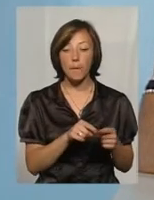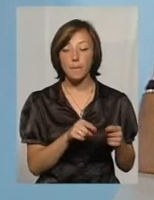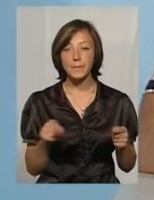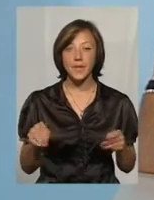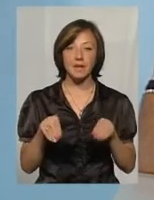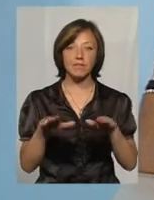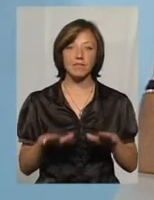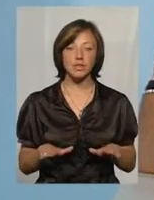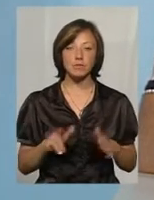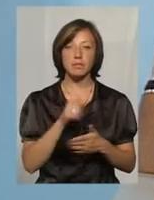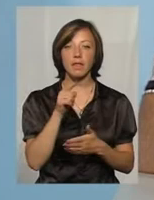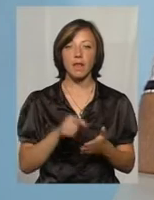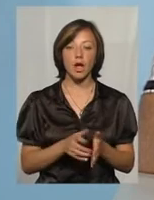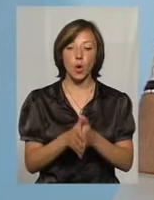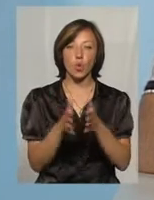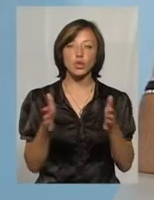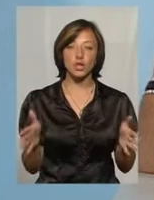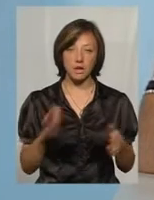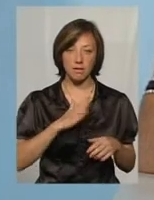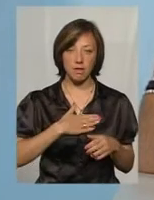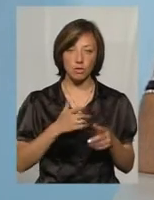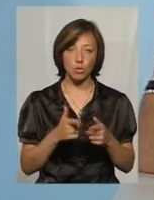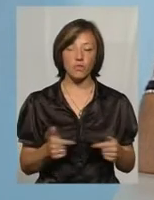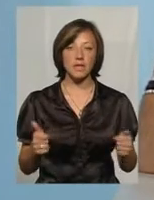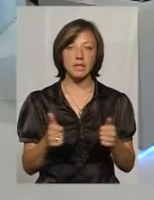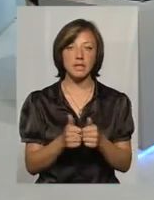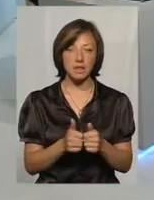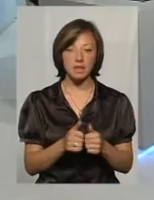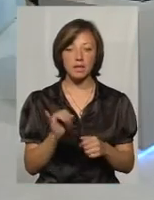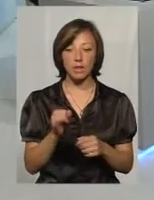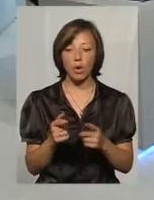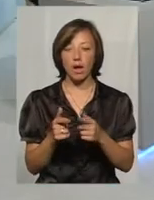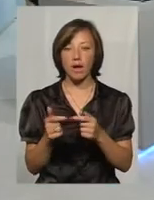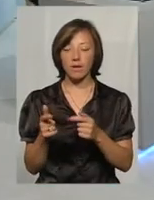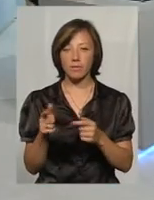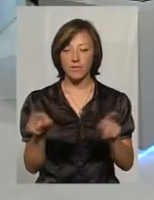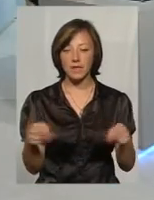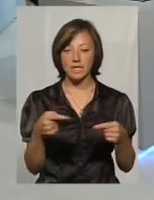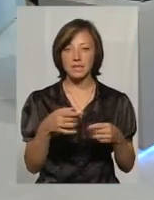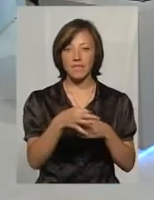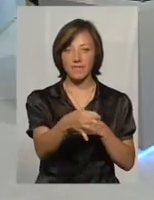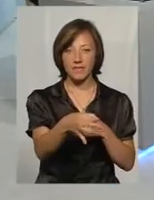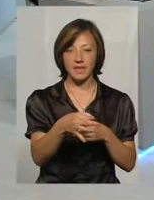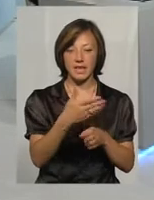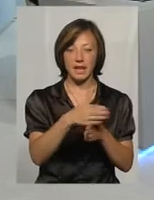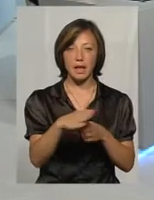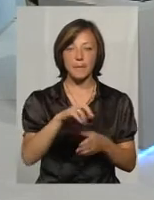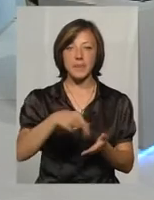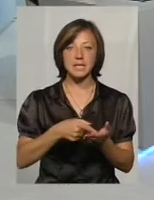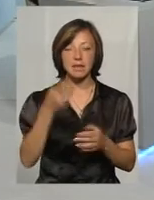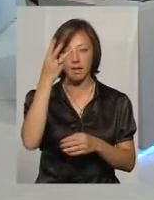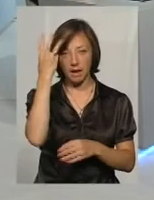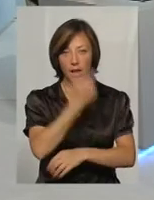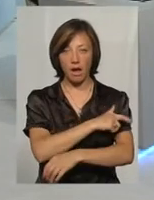вирішено питання розширення діалізного відділення або організації філії міській лікарні, хмельницькій